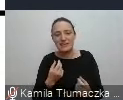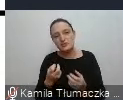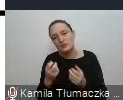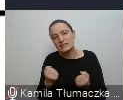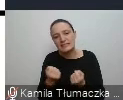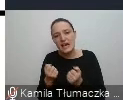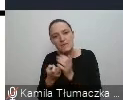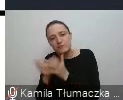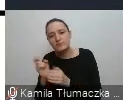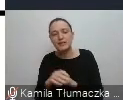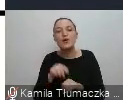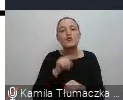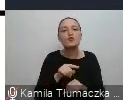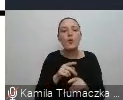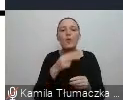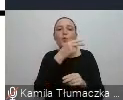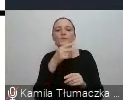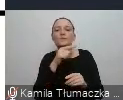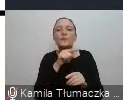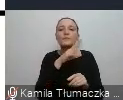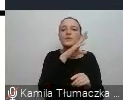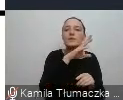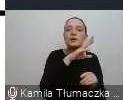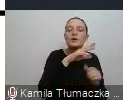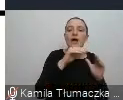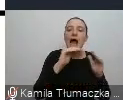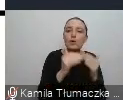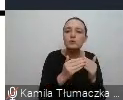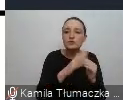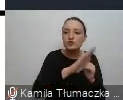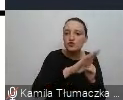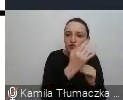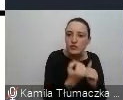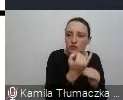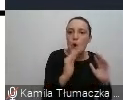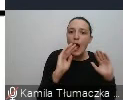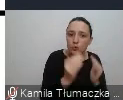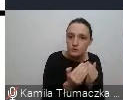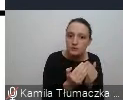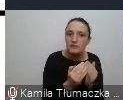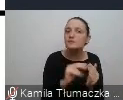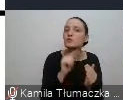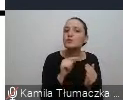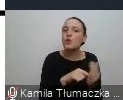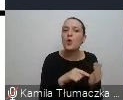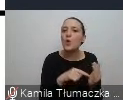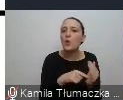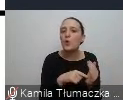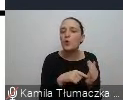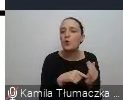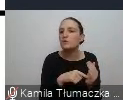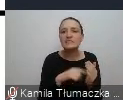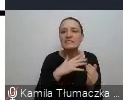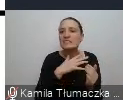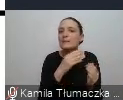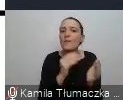to jest takie postawienie znaku równości między tym, że dziecko z autyzmem najbardziej, czymś, czego